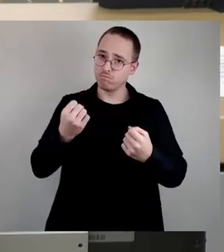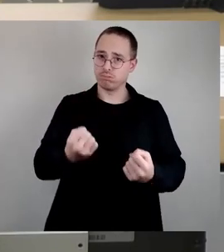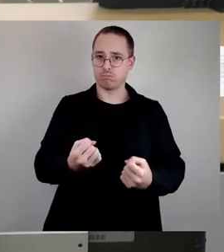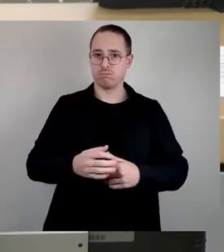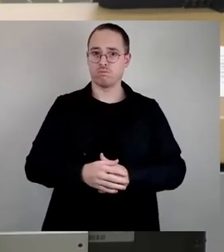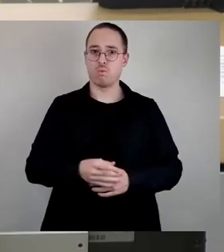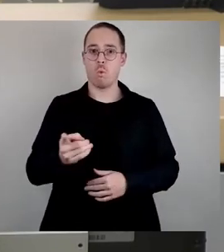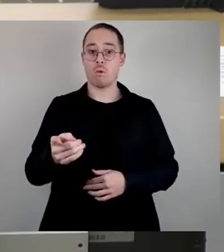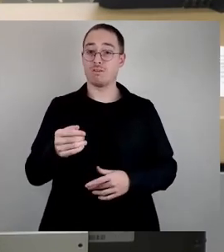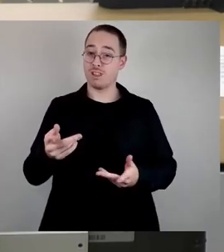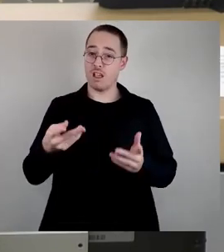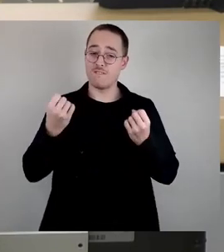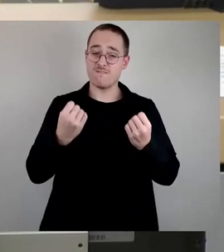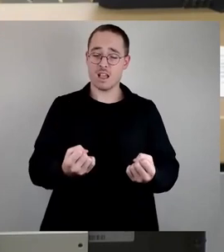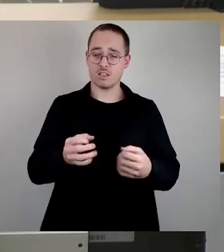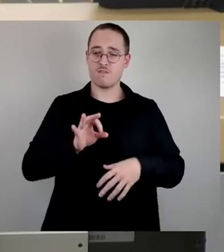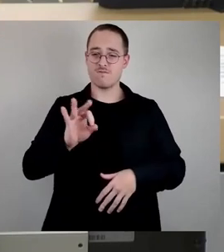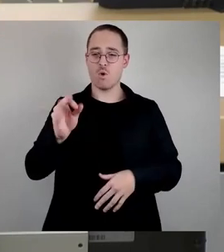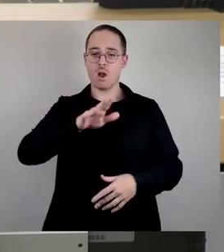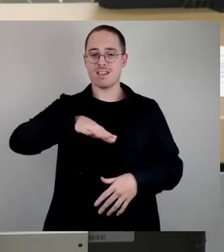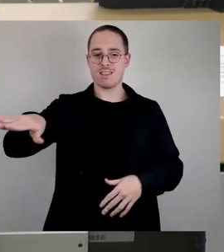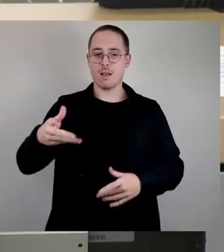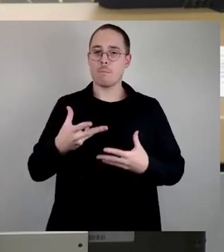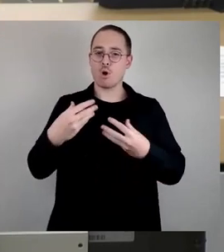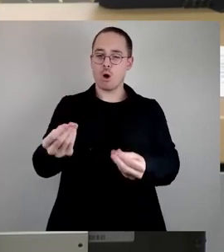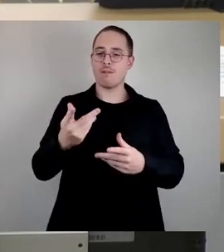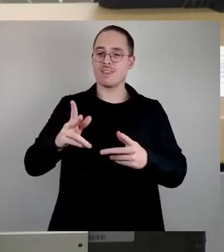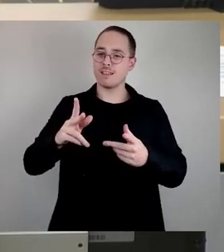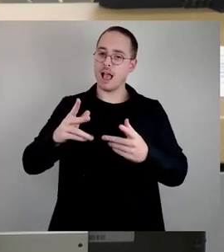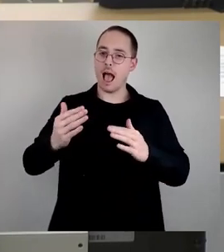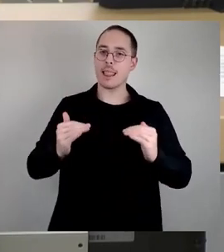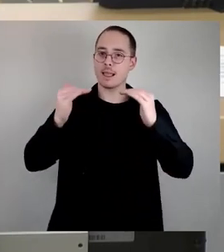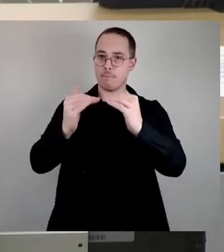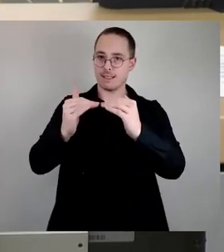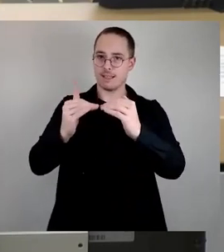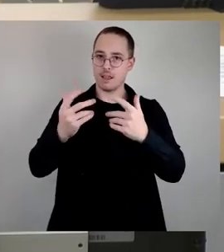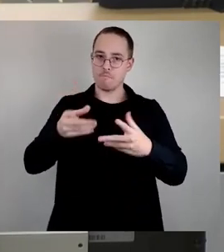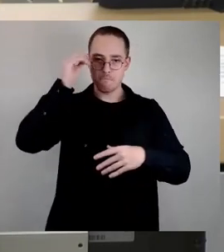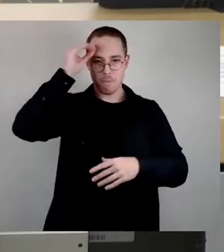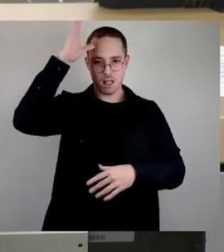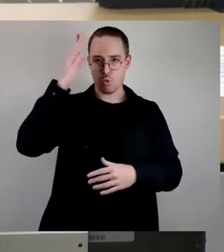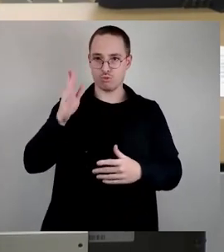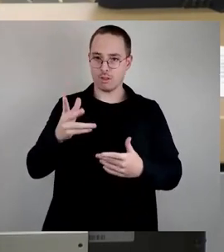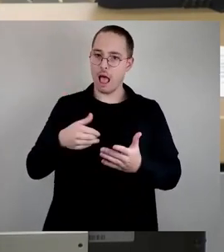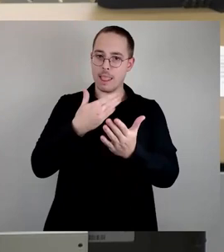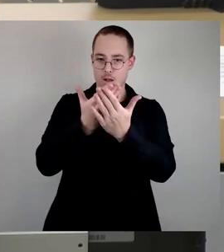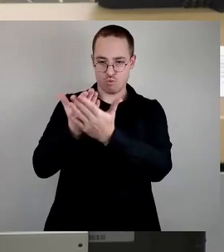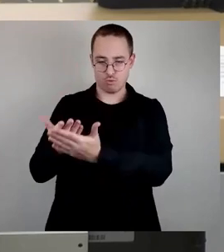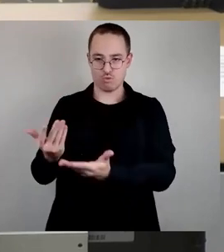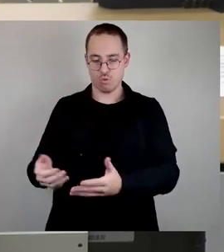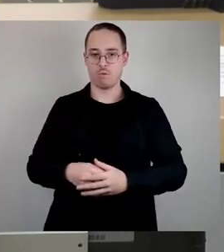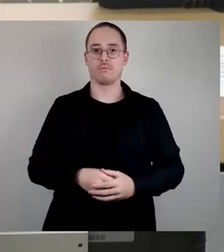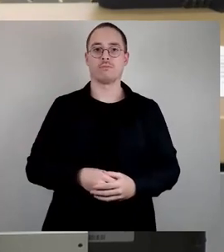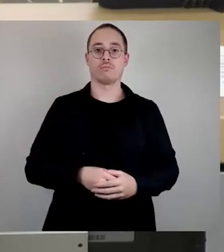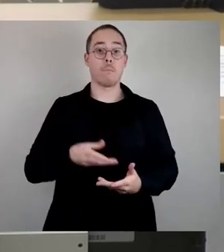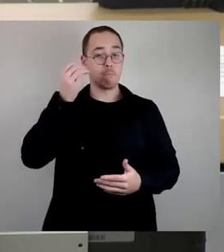und das nach Möglichkeit wohnortnah. Diese Aufgabe ist von Bildungsbürgermeister Donhaus und seinen Mitarbeiterinnen und